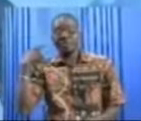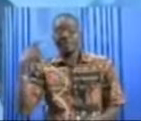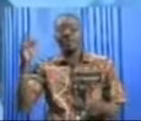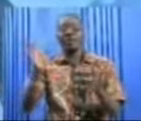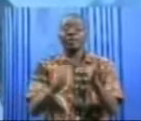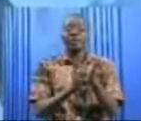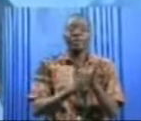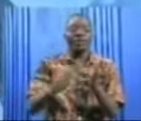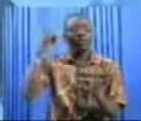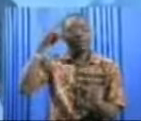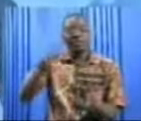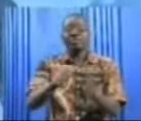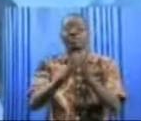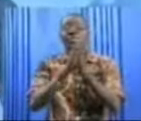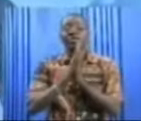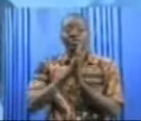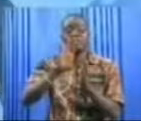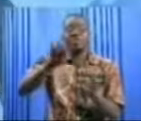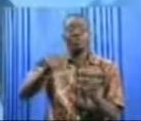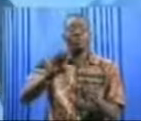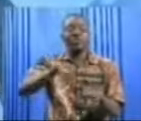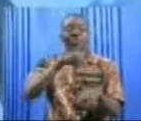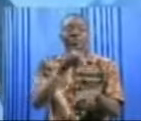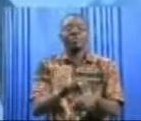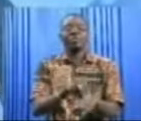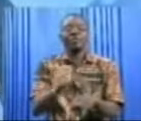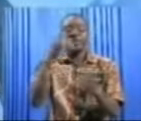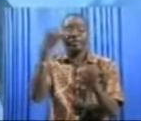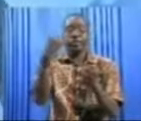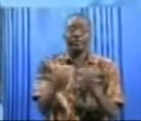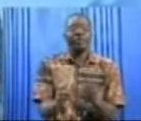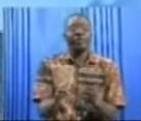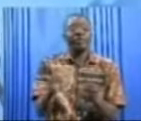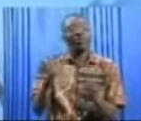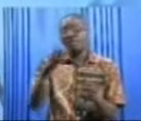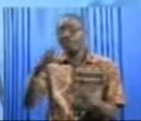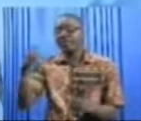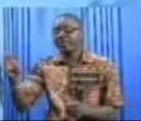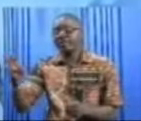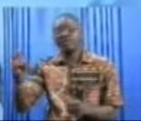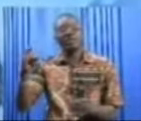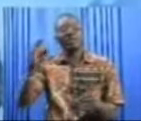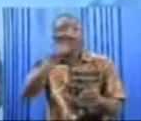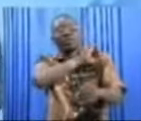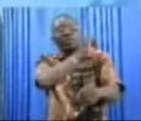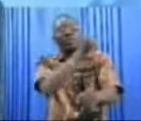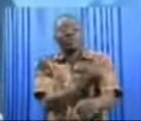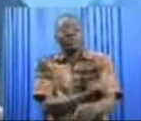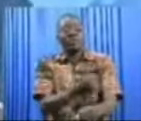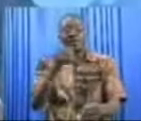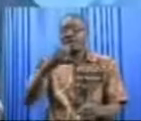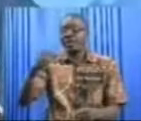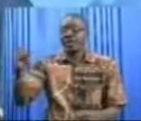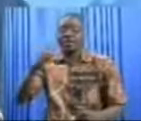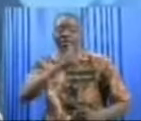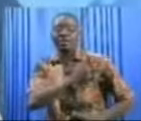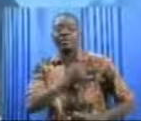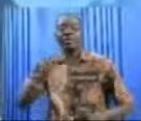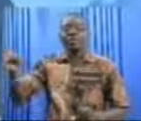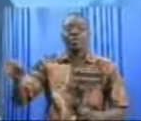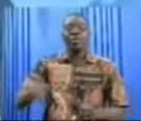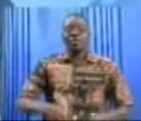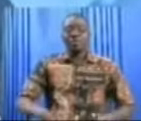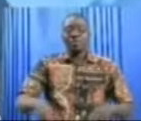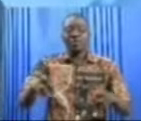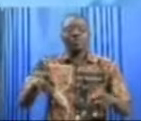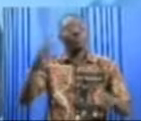négociations intermaliennes, en fin de séjour au Burkina, l'officier supérieur de l'armée française a été élevé au rang